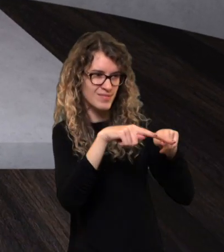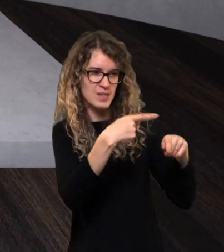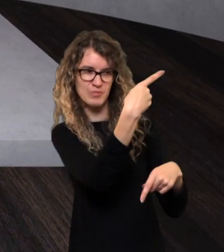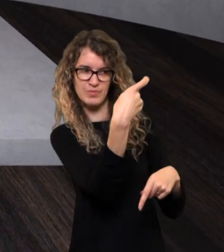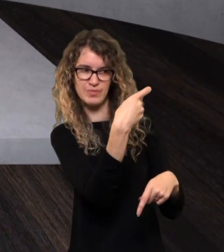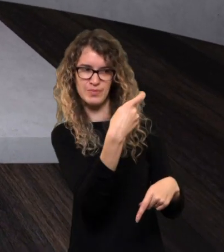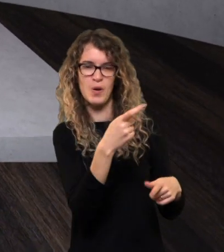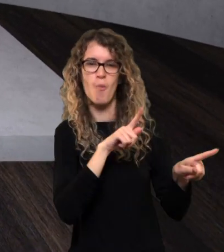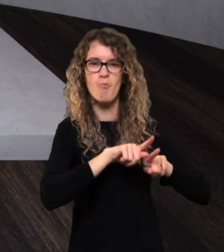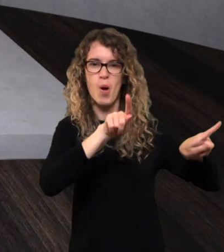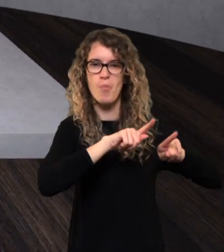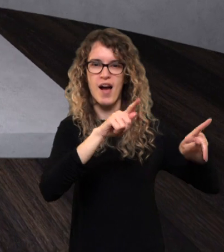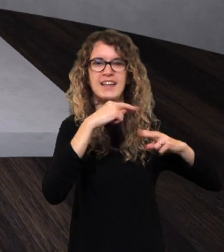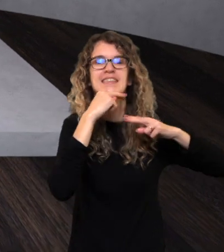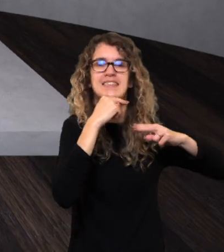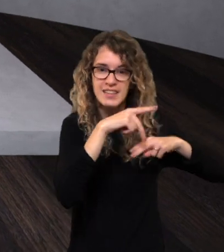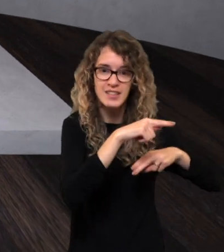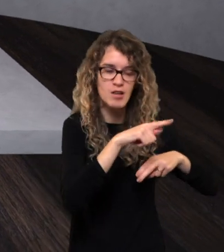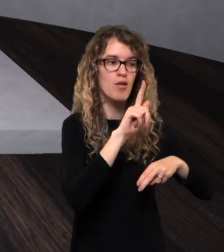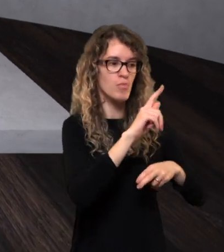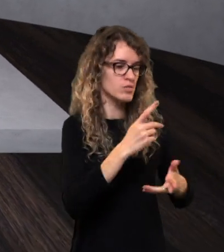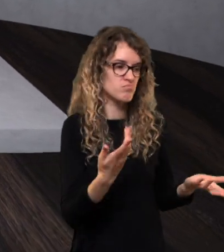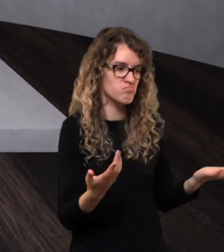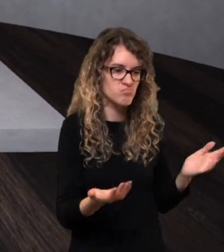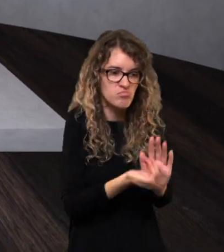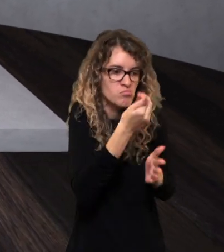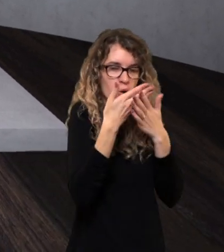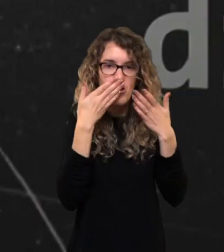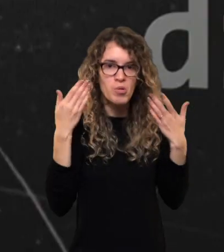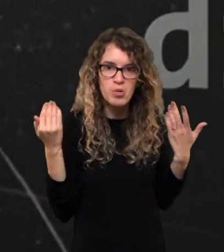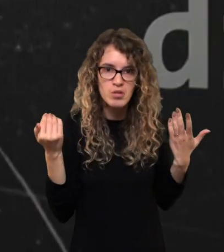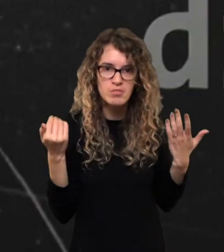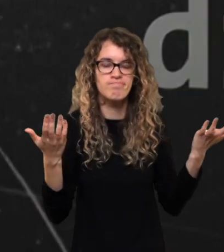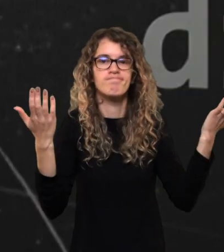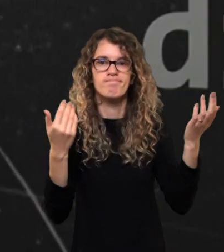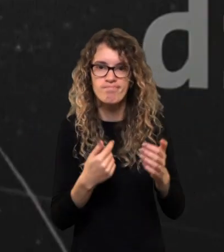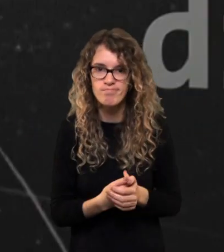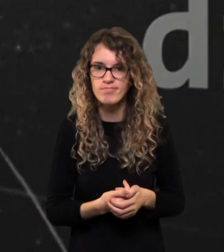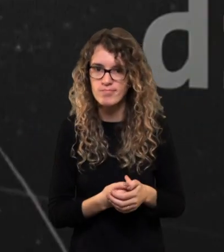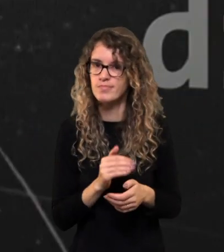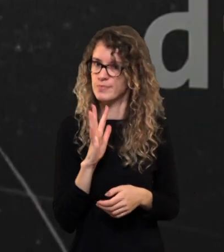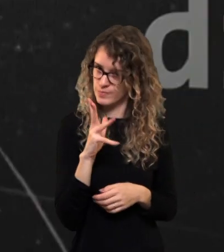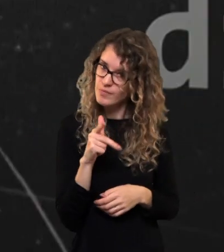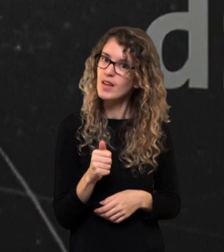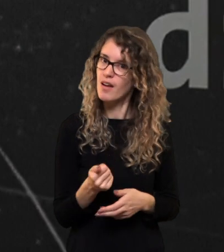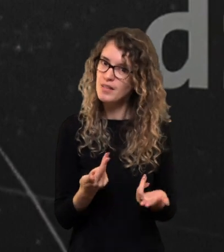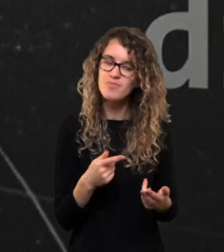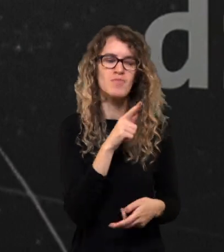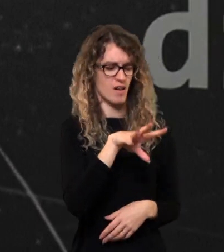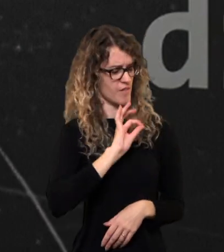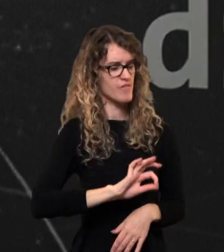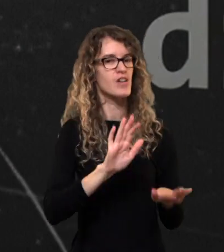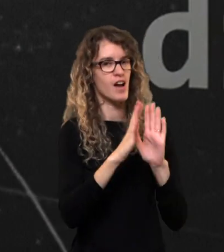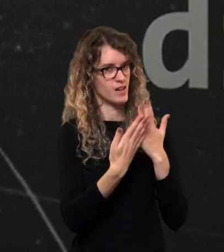ryškus, geltonas, klykintis, viršelis, atsargiai propagandą atrodo vadinasi. Bet ten neradau. Tersme, čia